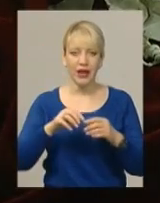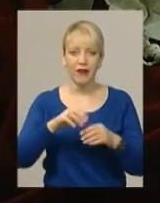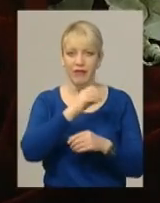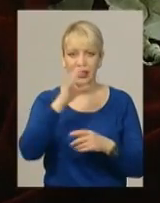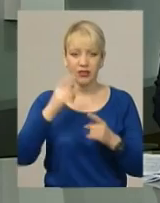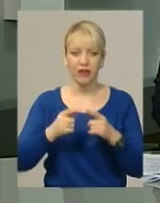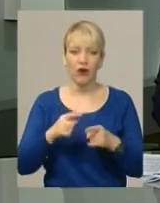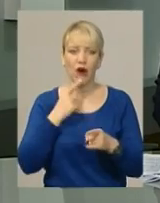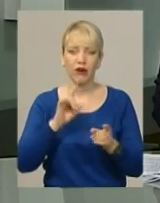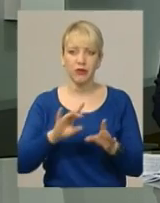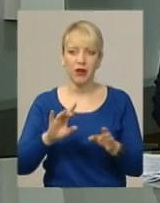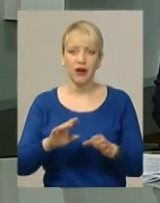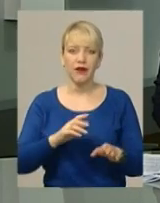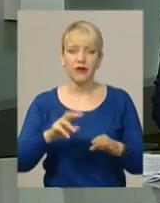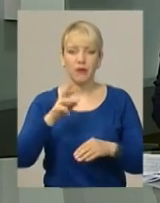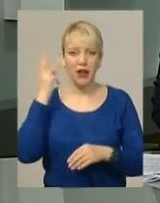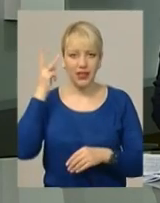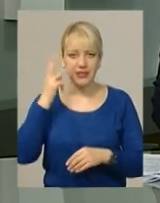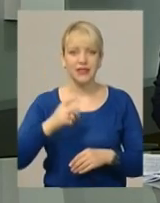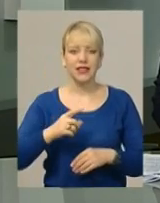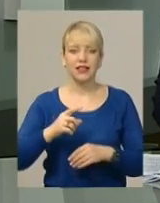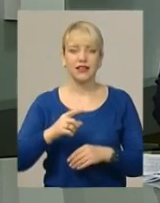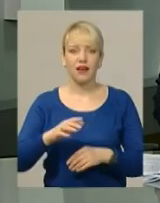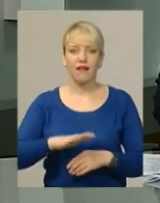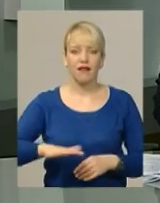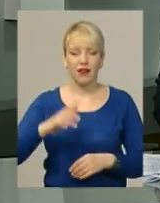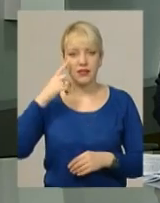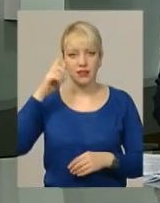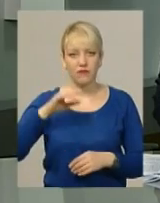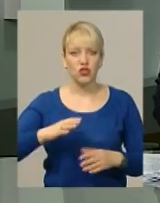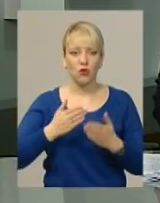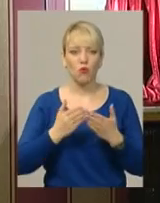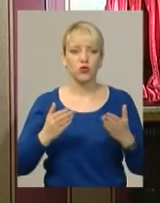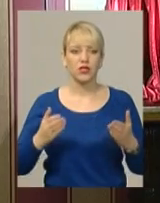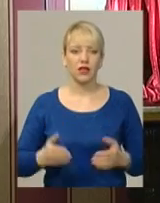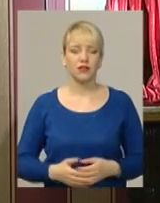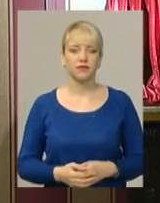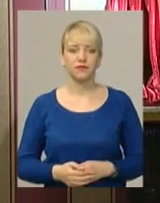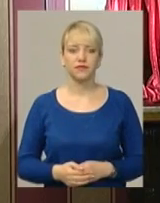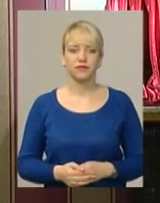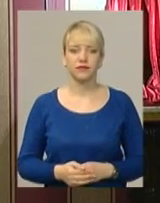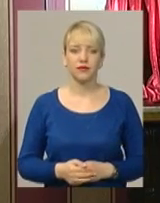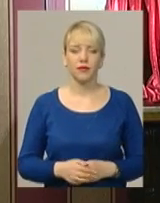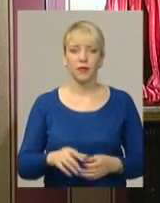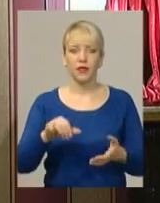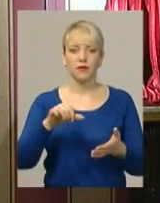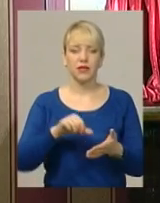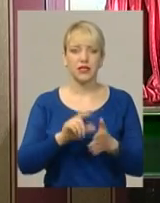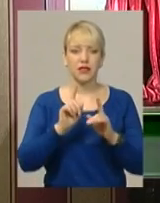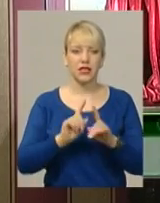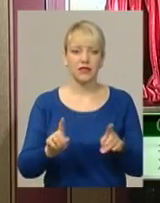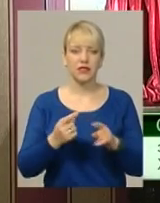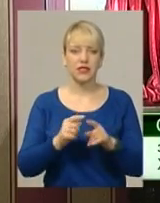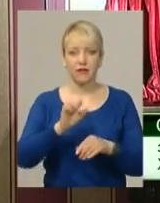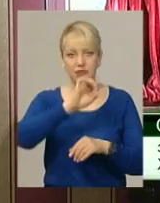-масового відділу Хмельницького обласного краєзнавчого музею Оксана Мельничук. Представлений незвичний – це